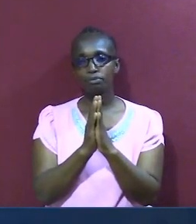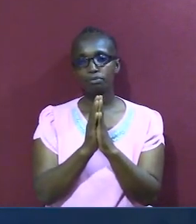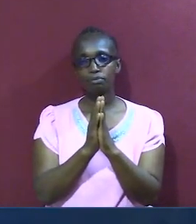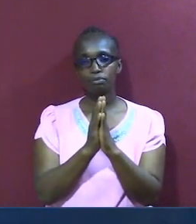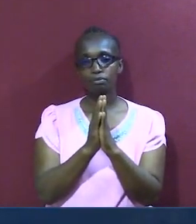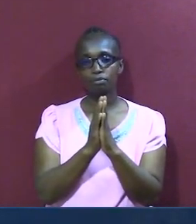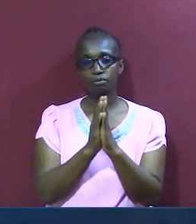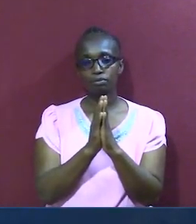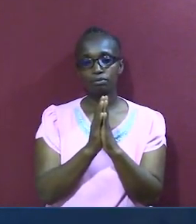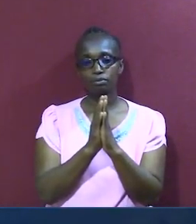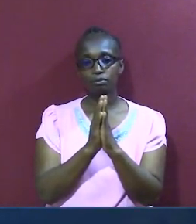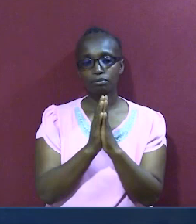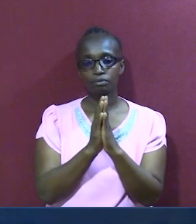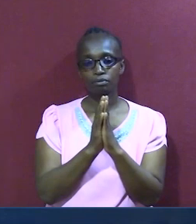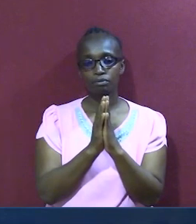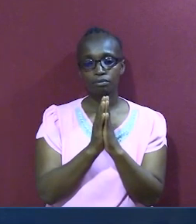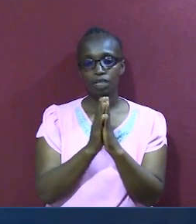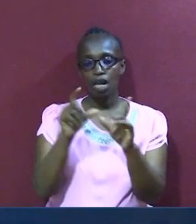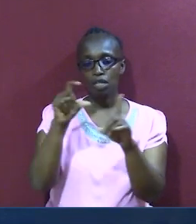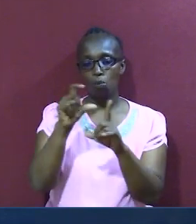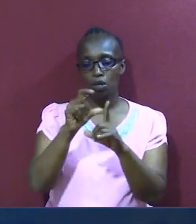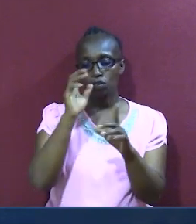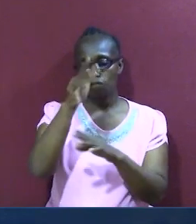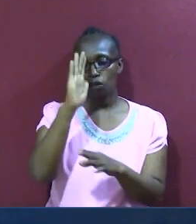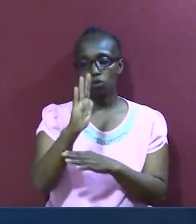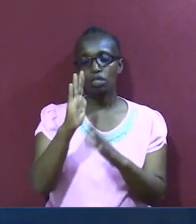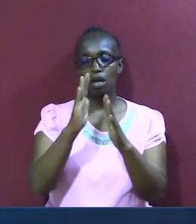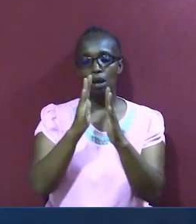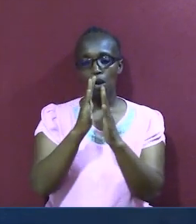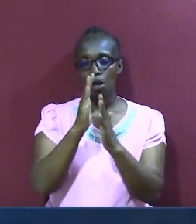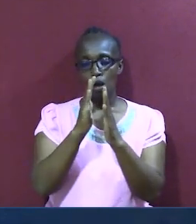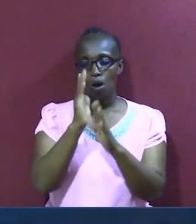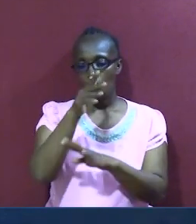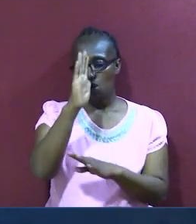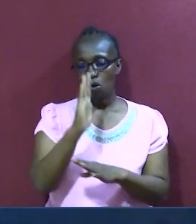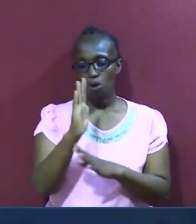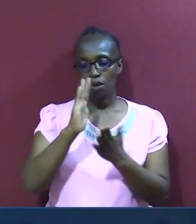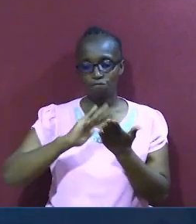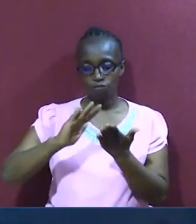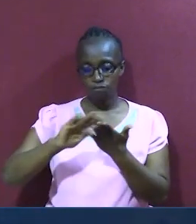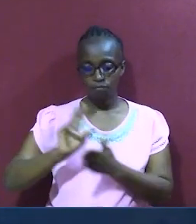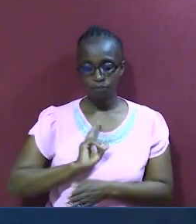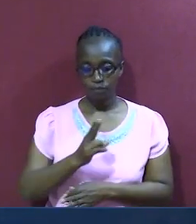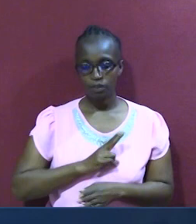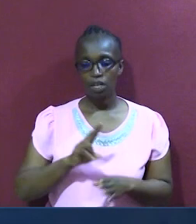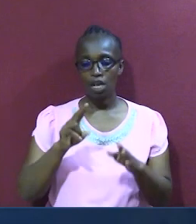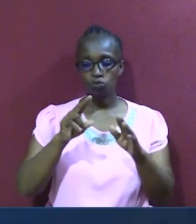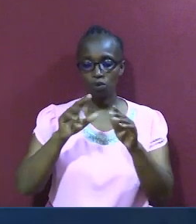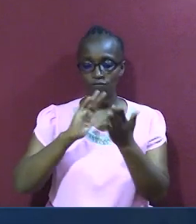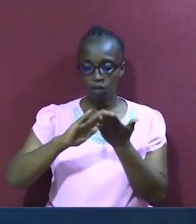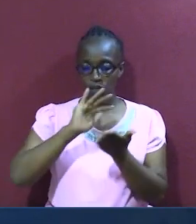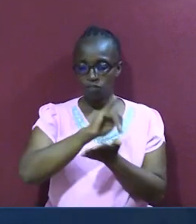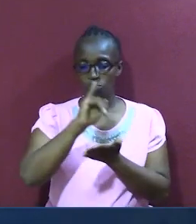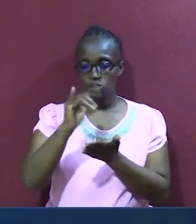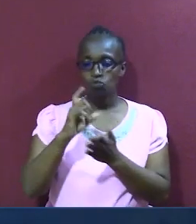katika sala labana, mungu tusamehe, kama njinzi, tunavyo wasamehe, wale wanavyo tukosea, kwa hivyo